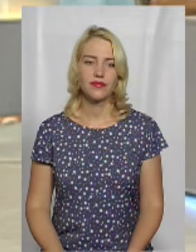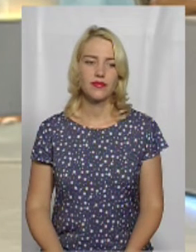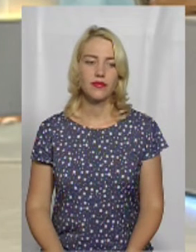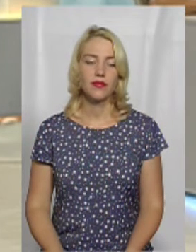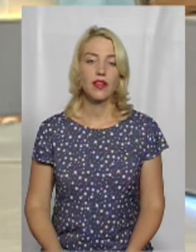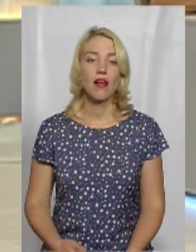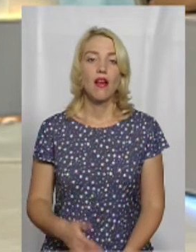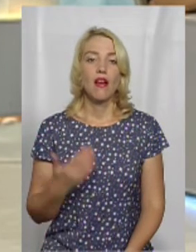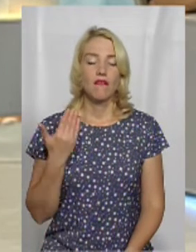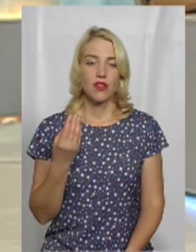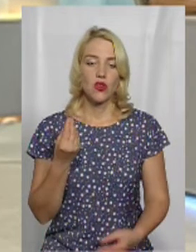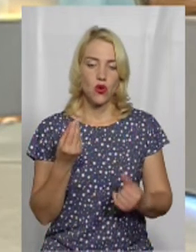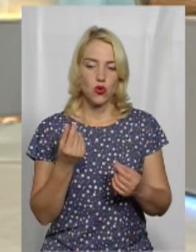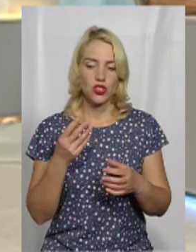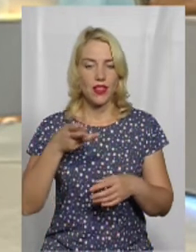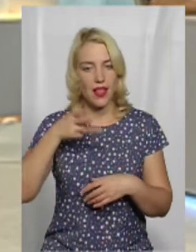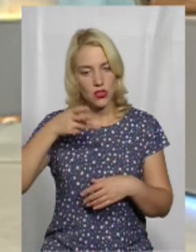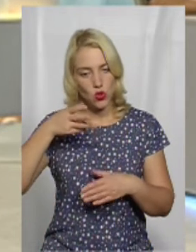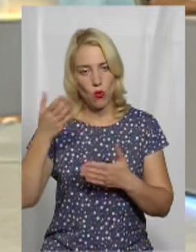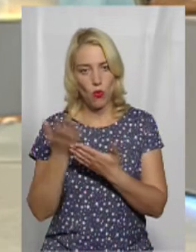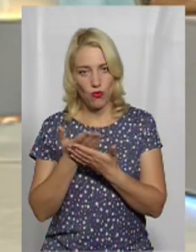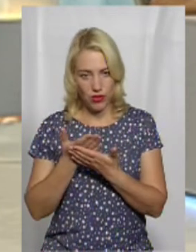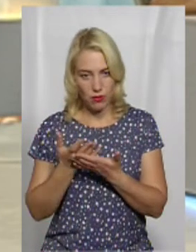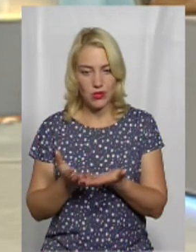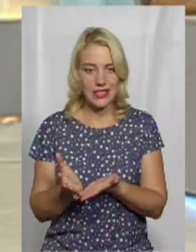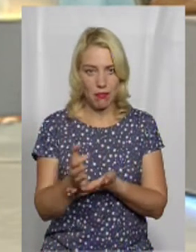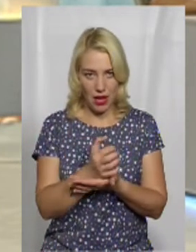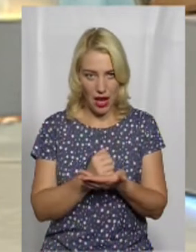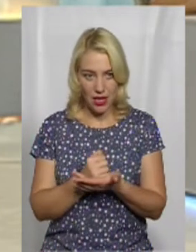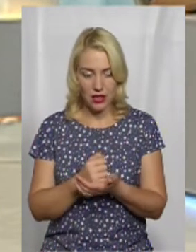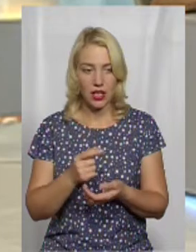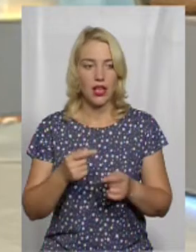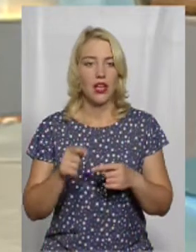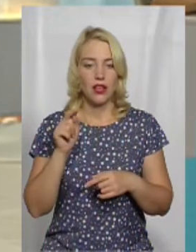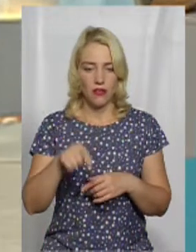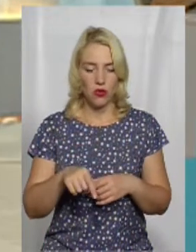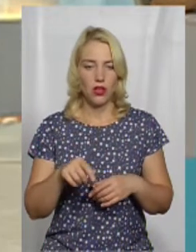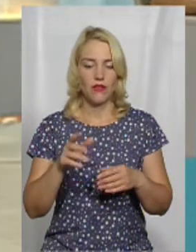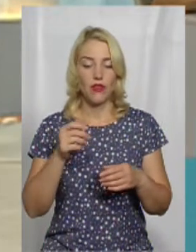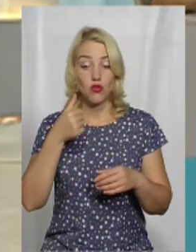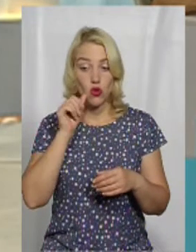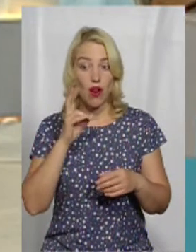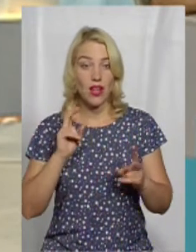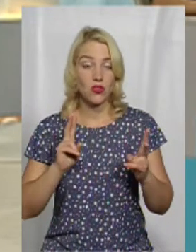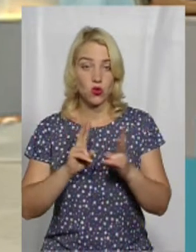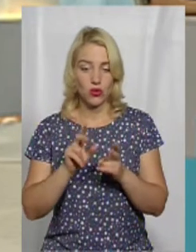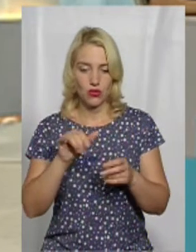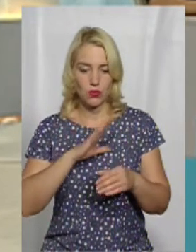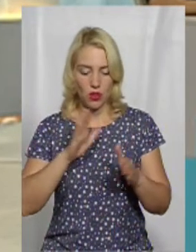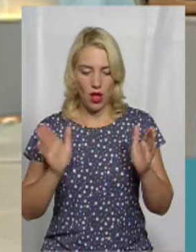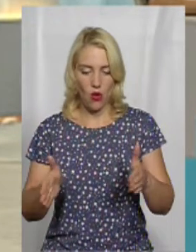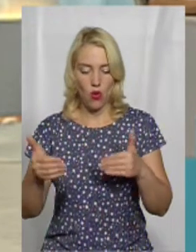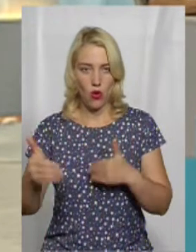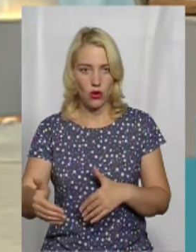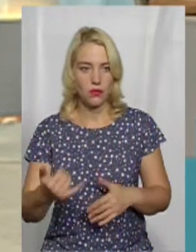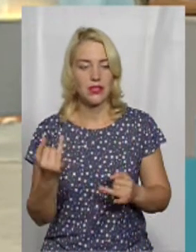гроші на зйомку фільми збираєте, в тому числі вчора на зустрічі у вас стояла коробка. І цікаво, скільки тоді все ж таки